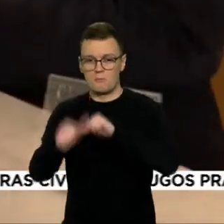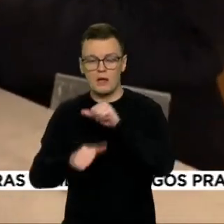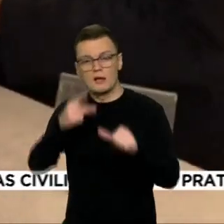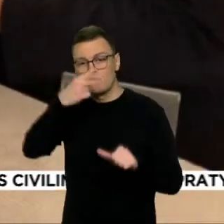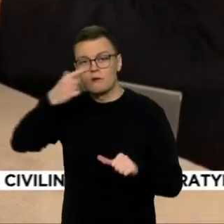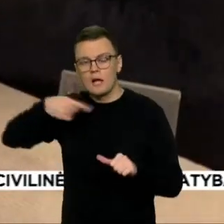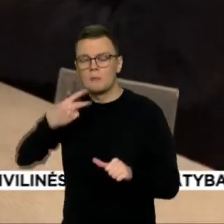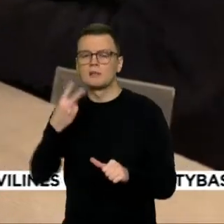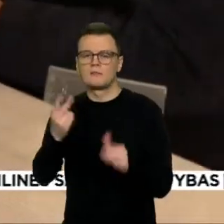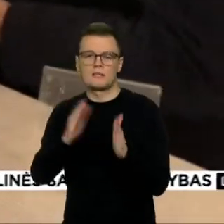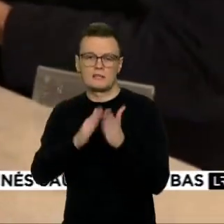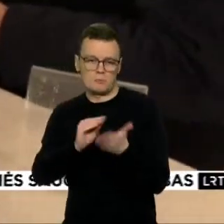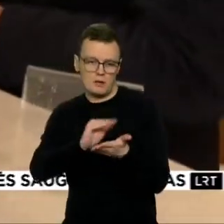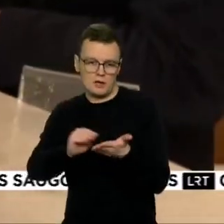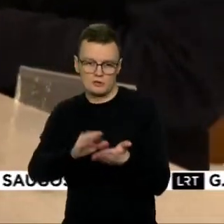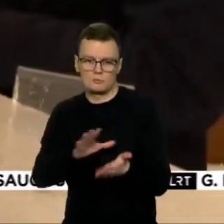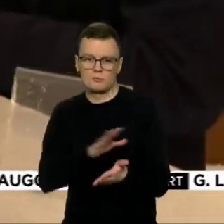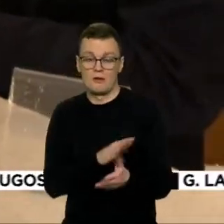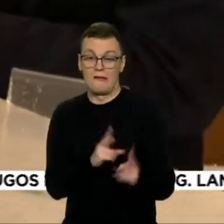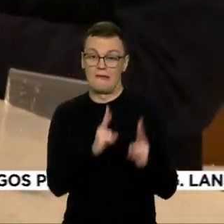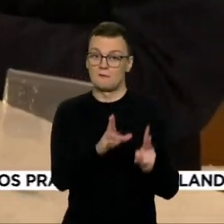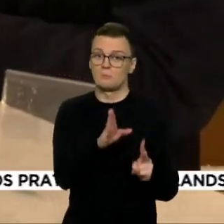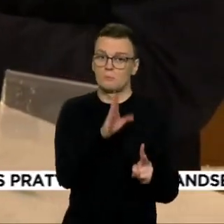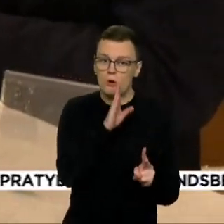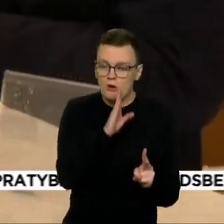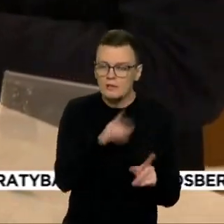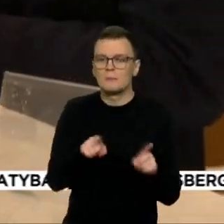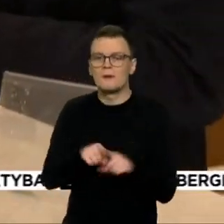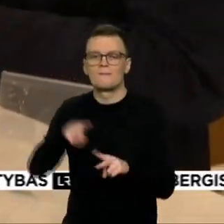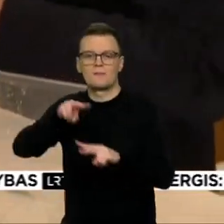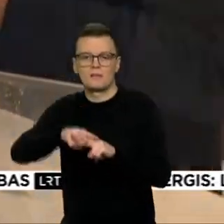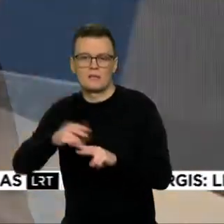knygos. Sustingusi moteris ir vieta gyvenime.